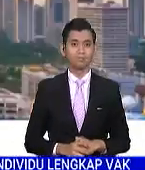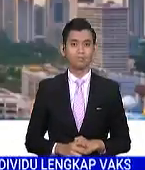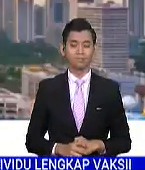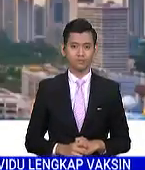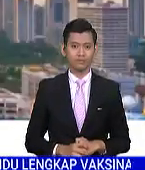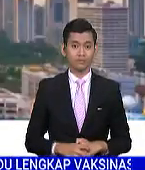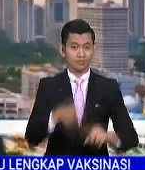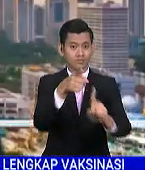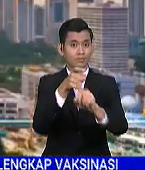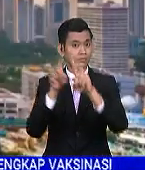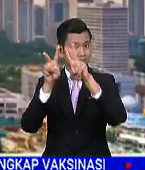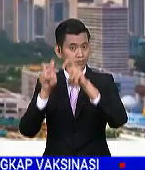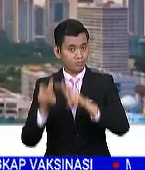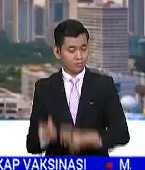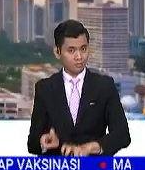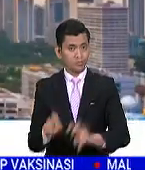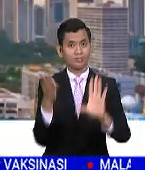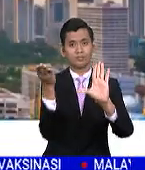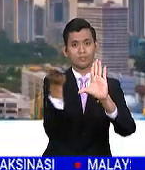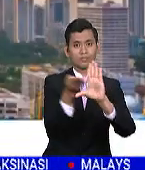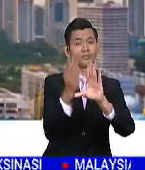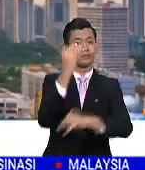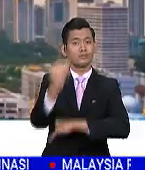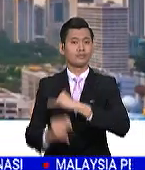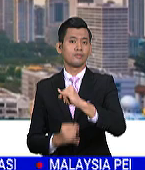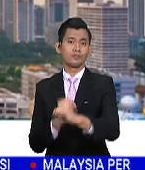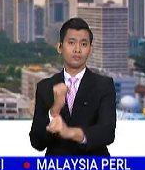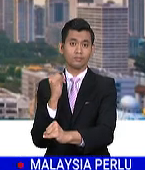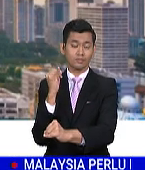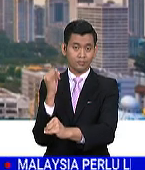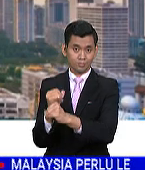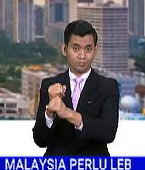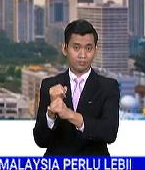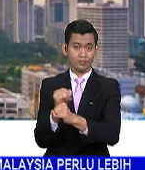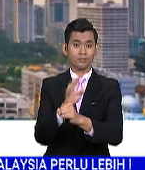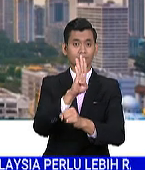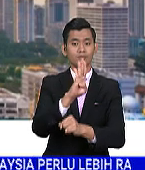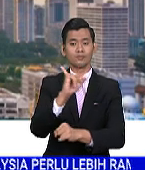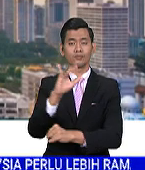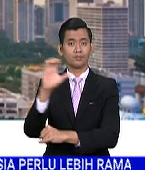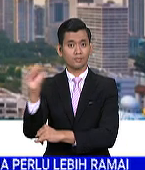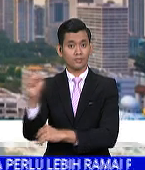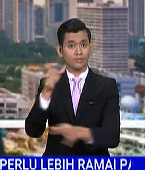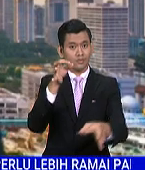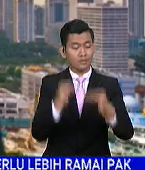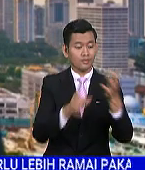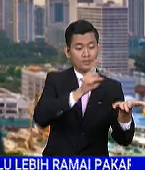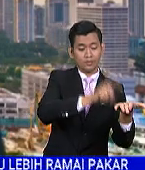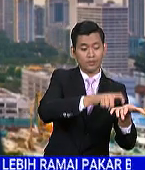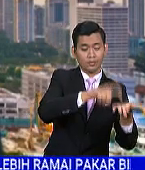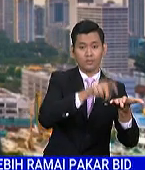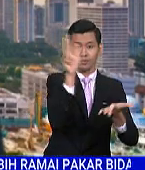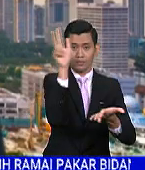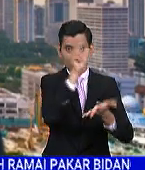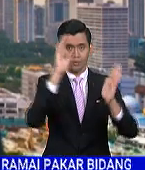Mengikut tajian Bank of International Settlement ataupun BIS, sekiranya saiz hutang kerajaan